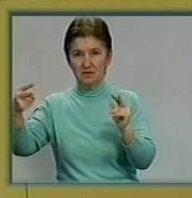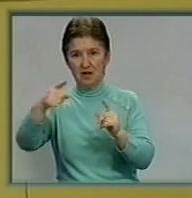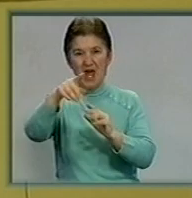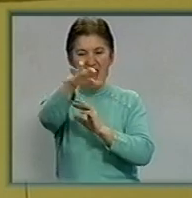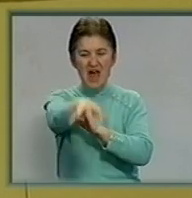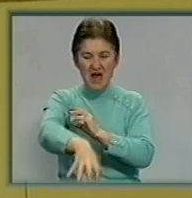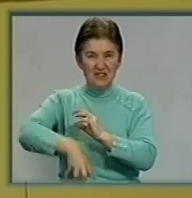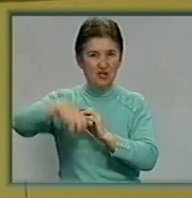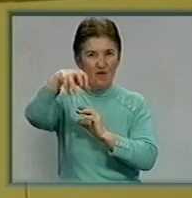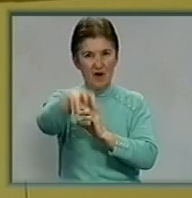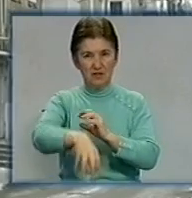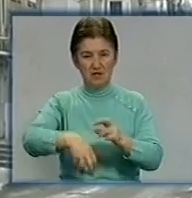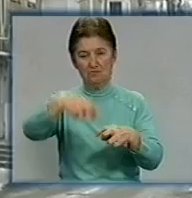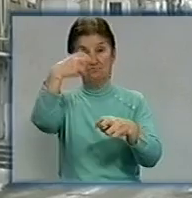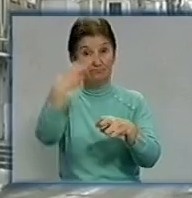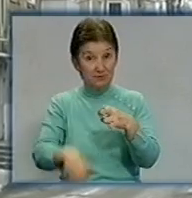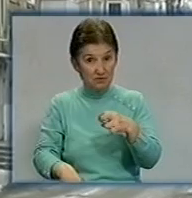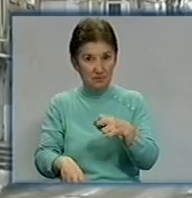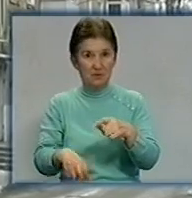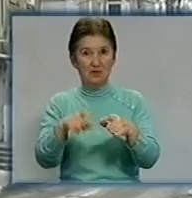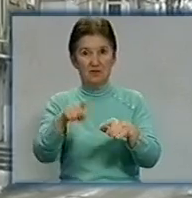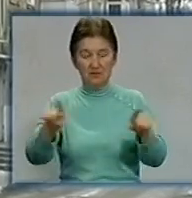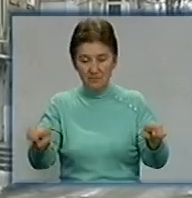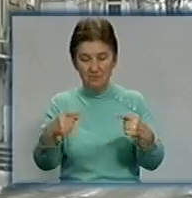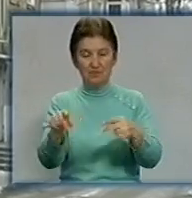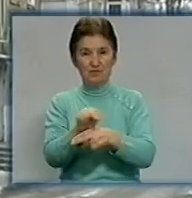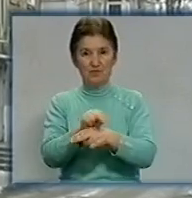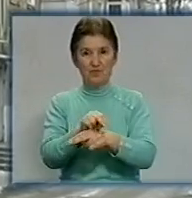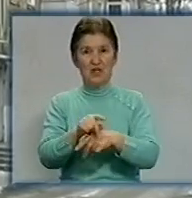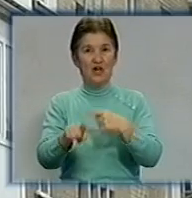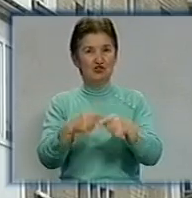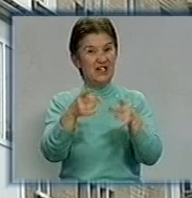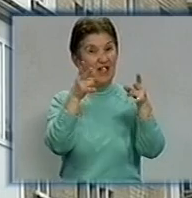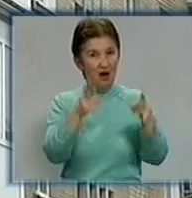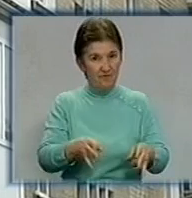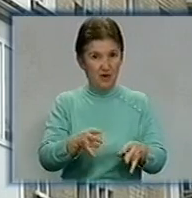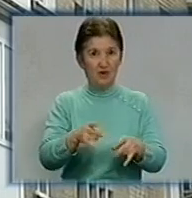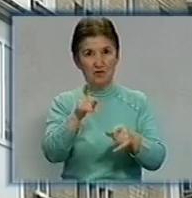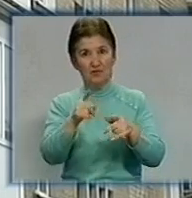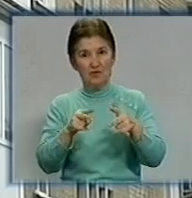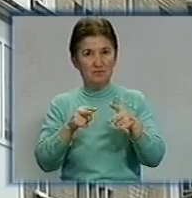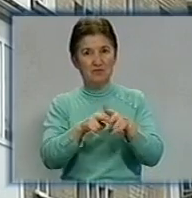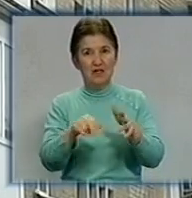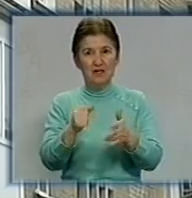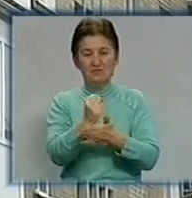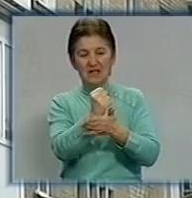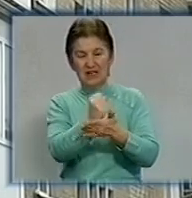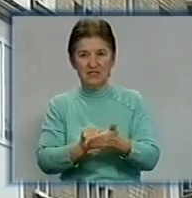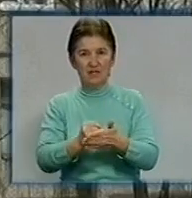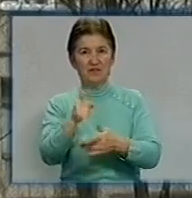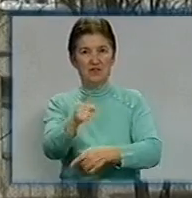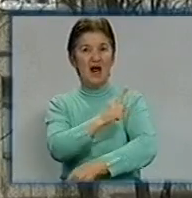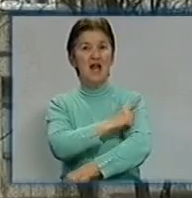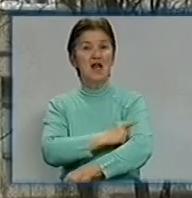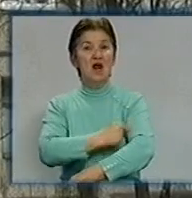Упродовж доби ремонтники обленерго відновлювали електропостачання. Через аварію довелося увімкнути резервні джерела енергії в лікарні швидкої